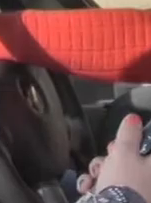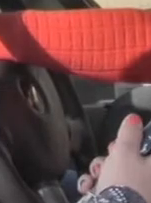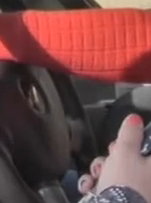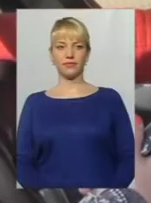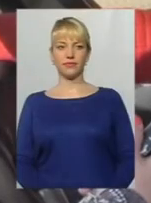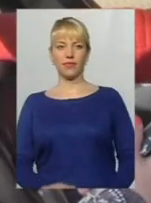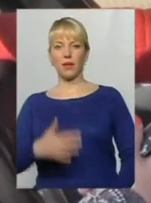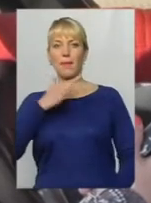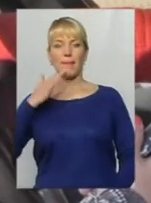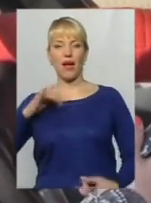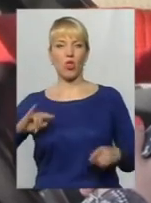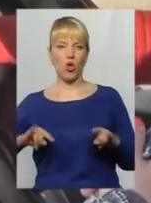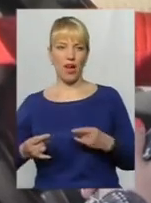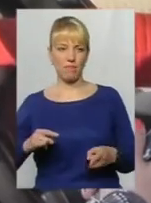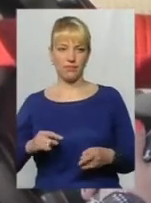Багато ям.